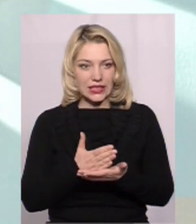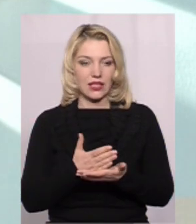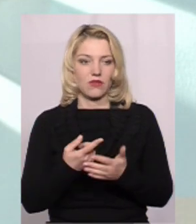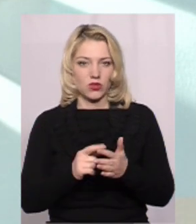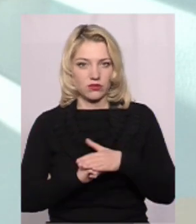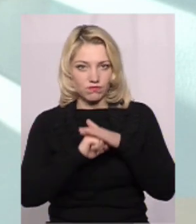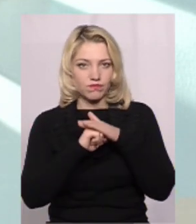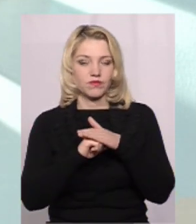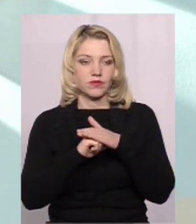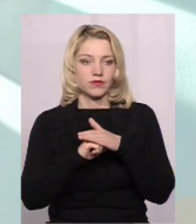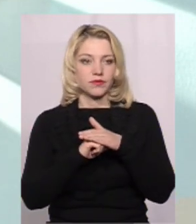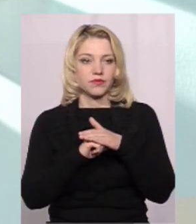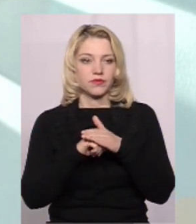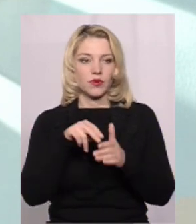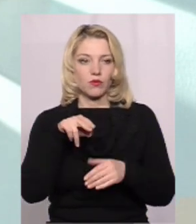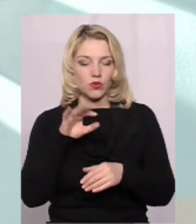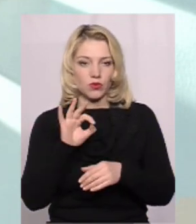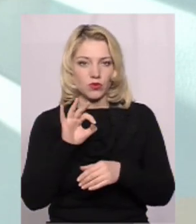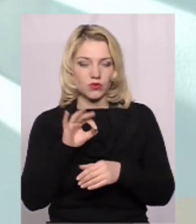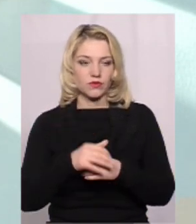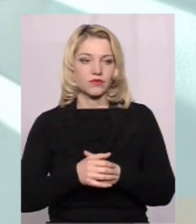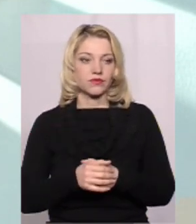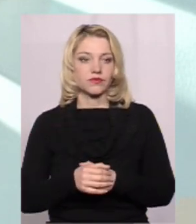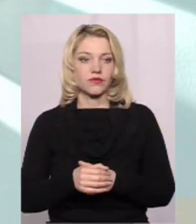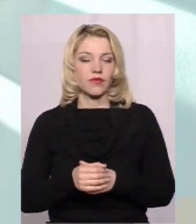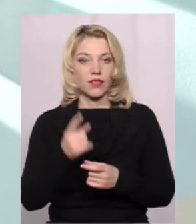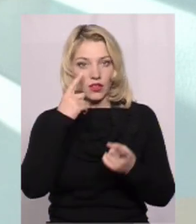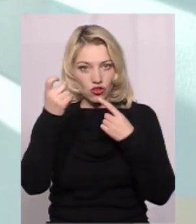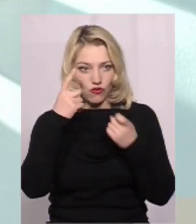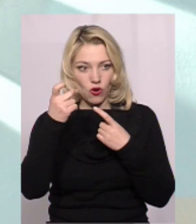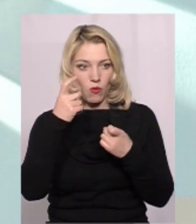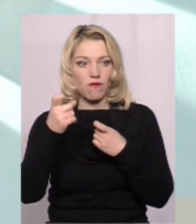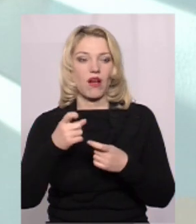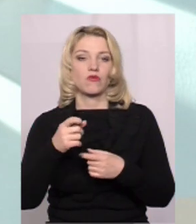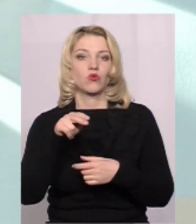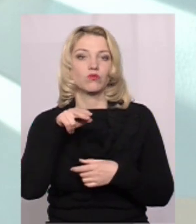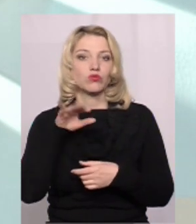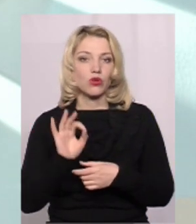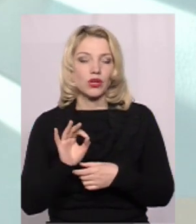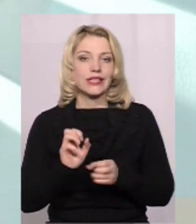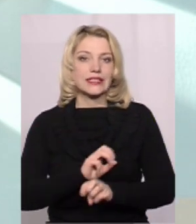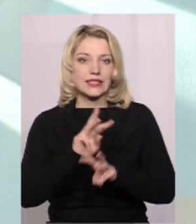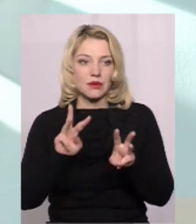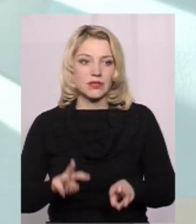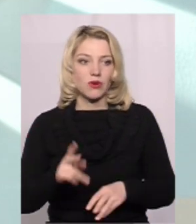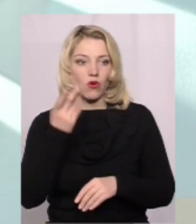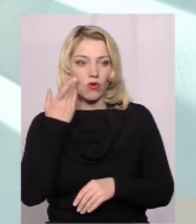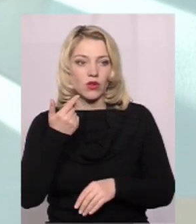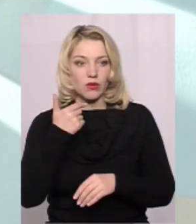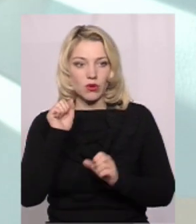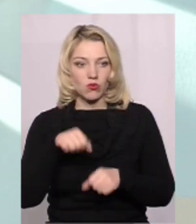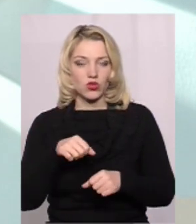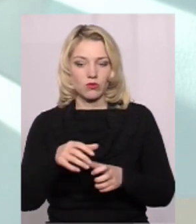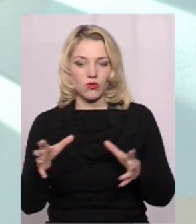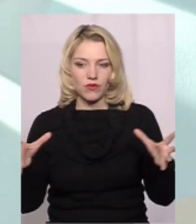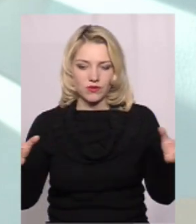По, скажімо, інформуванню По забезпеченню, коли ми можемо стягнути